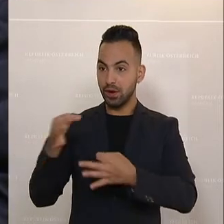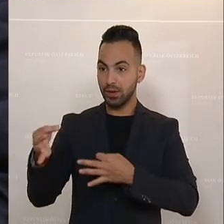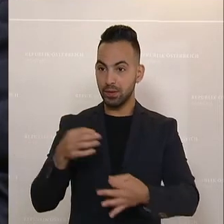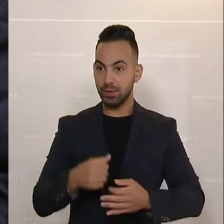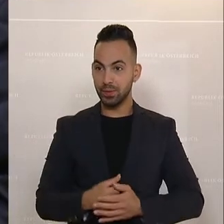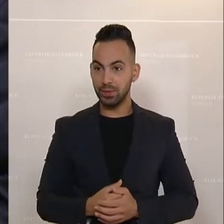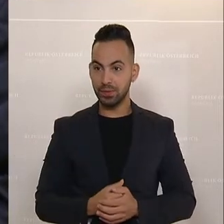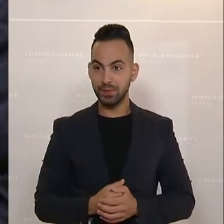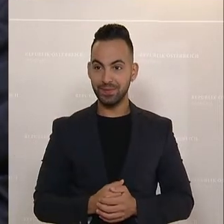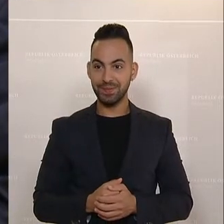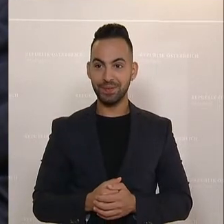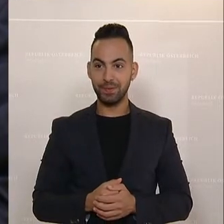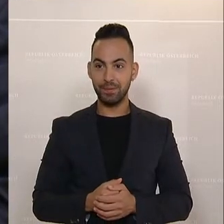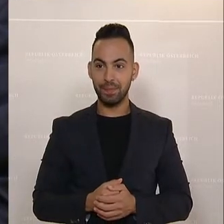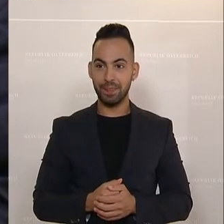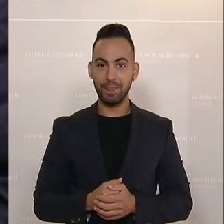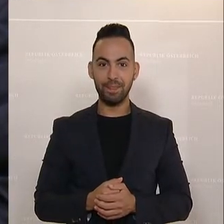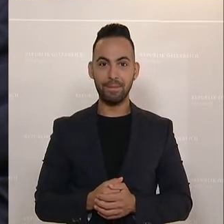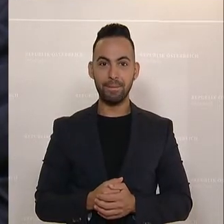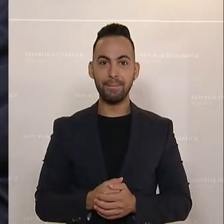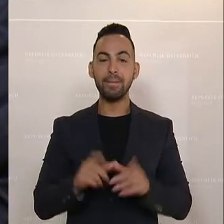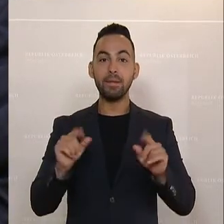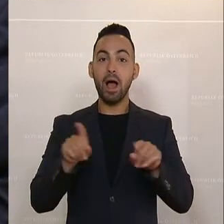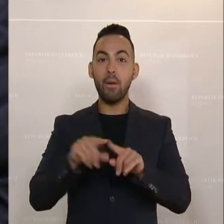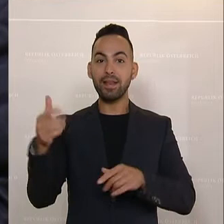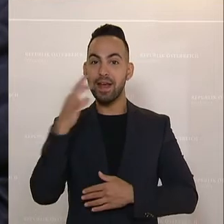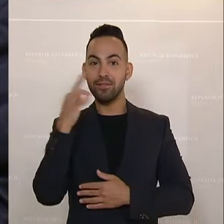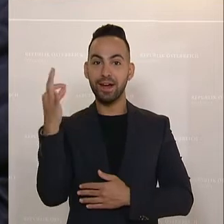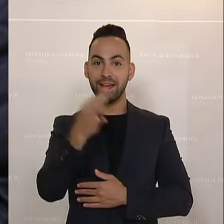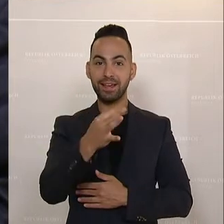Herr Bundesminister, aus Ihrer Antwort heraus eine Nachfrage.